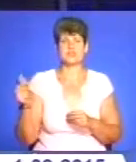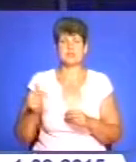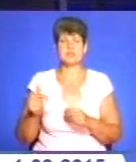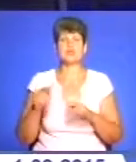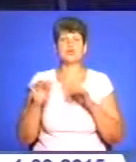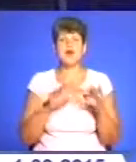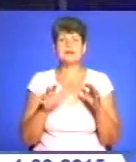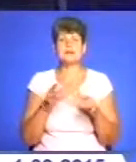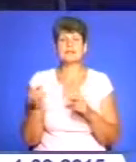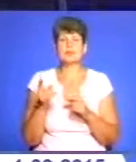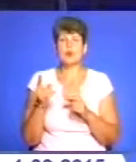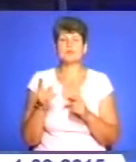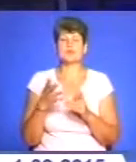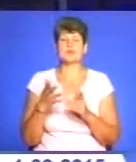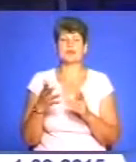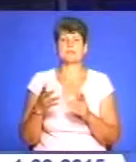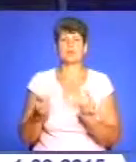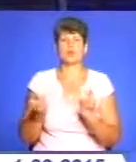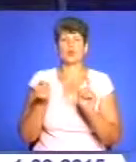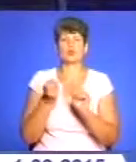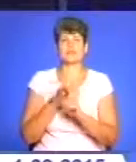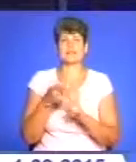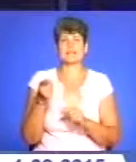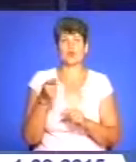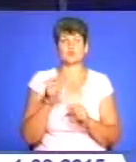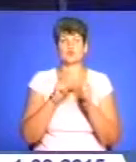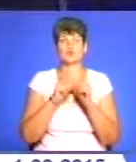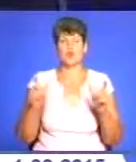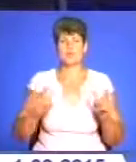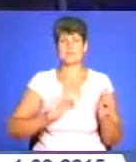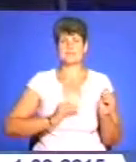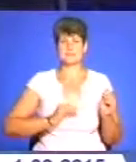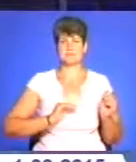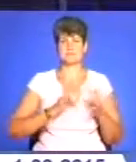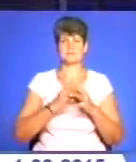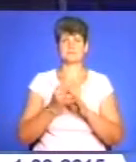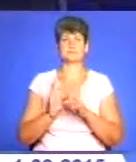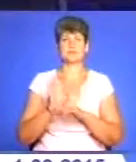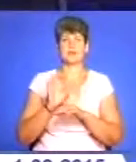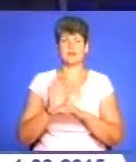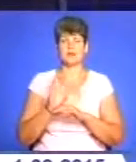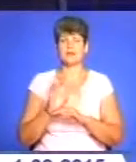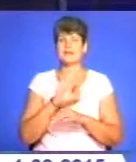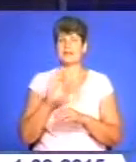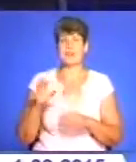акції «Тернопільщина дітям Донбасу» долучилися тернопільські школи, підприємці, аграрії, представники влади та небайдужі тернопільські.